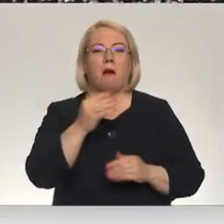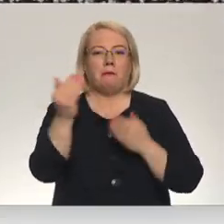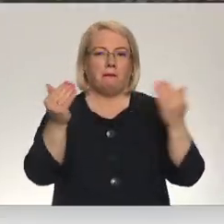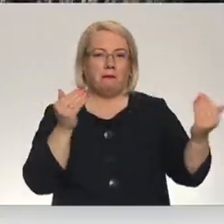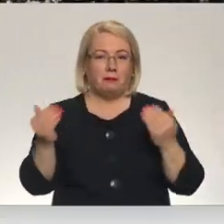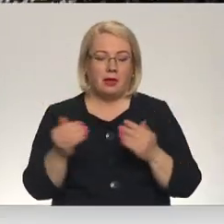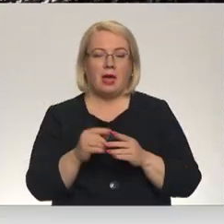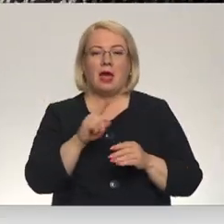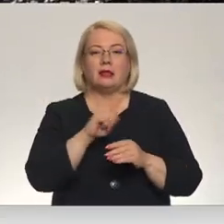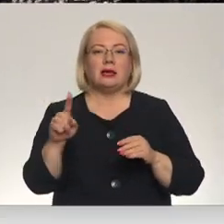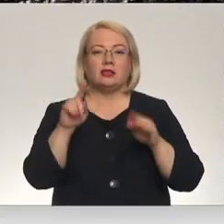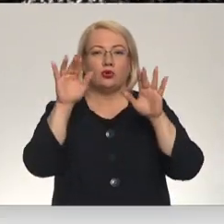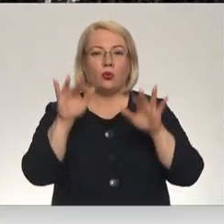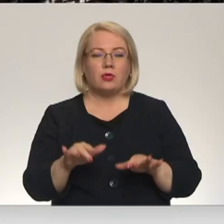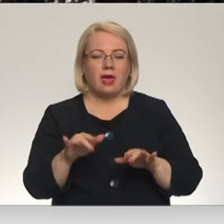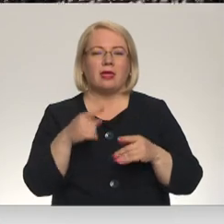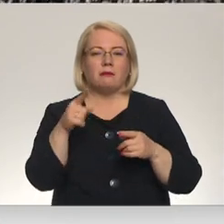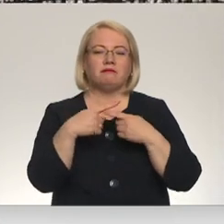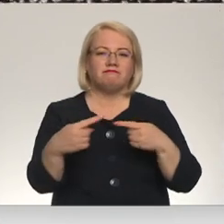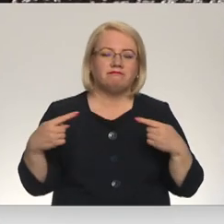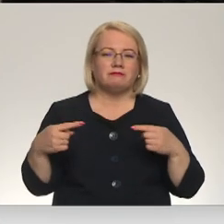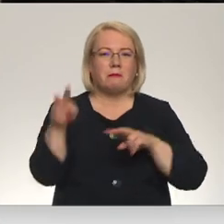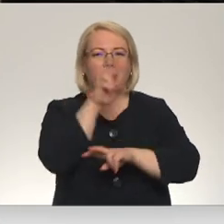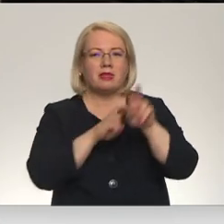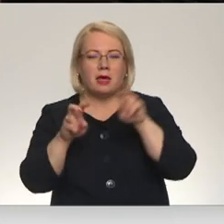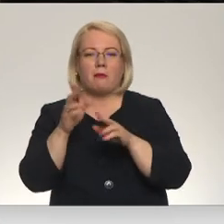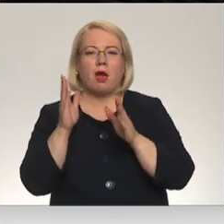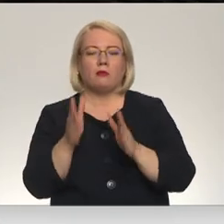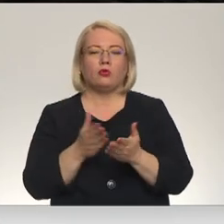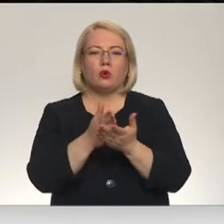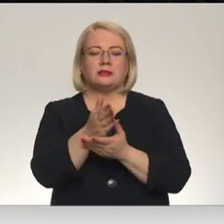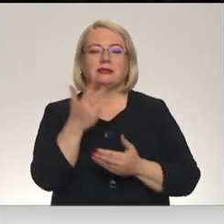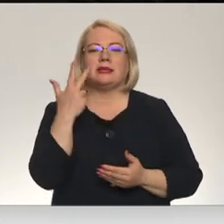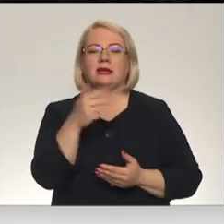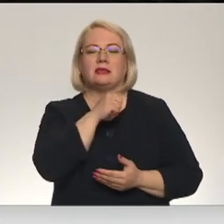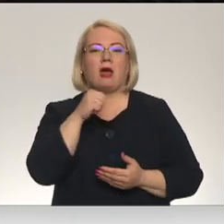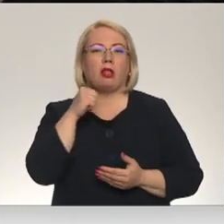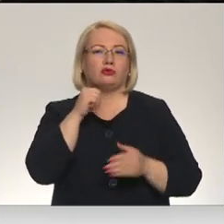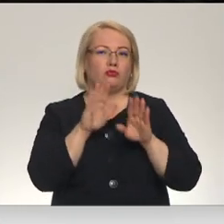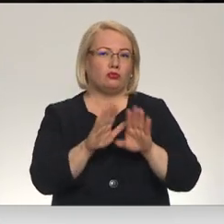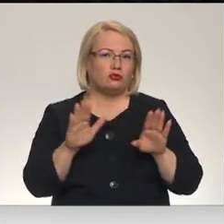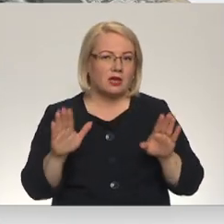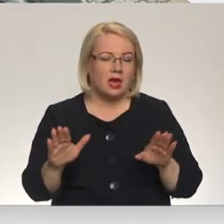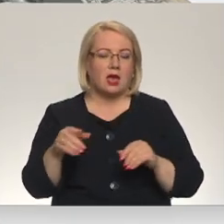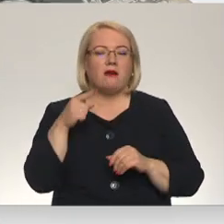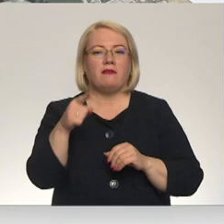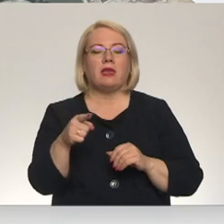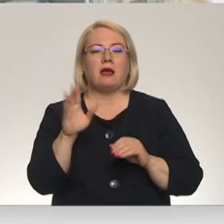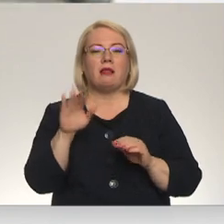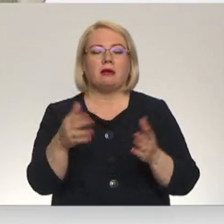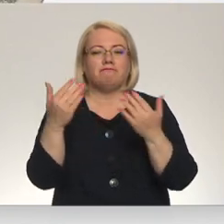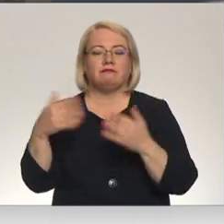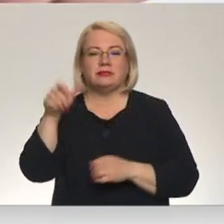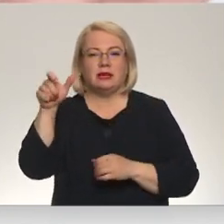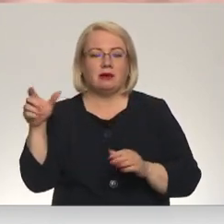pat rudenīm krājumu medībās dosies trīs Talsu novada muzeji. Lai vairāk piesaistītu cilvēkus, viņi iekļausies dažādu pasākumu